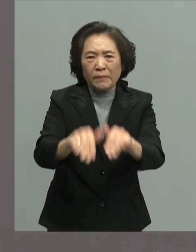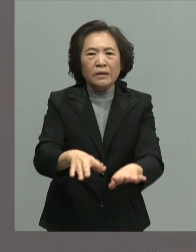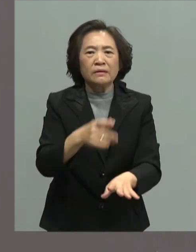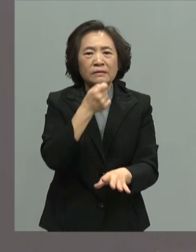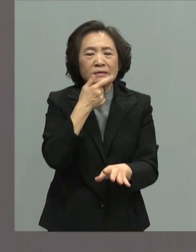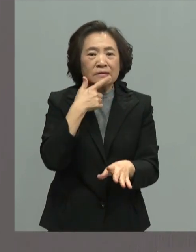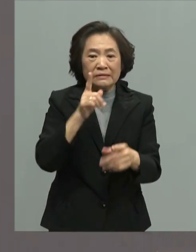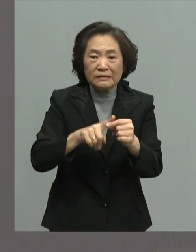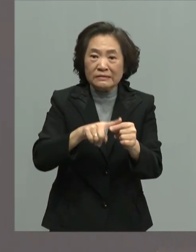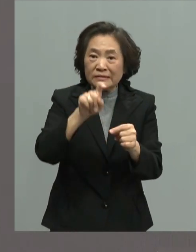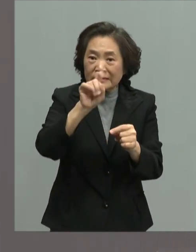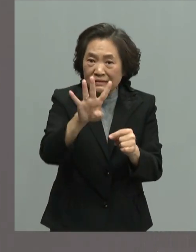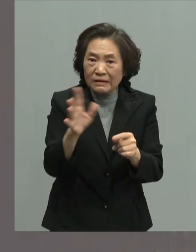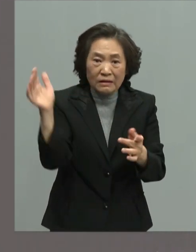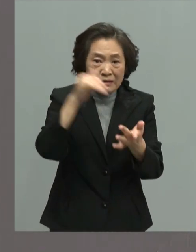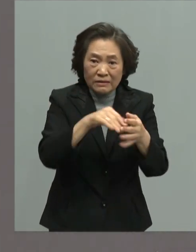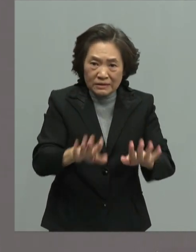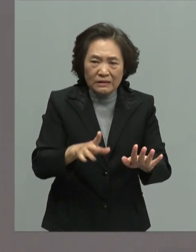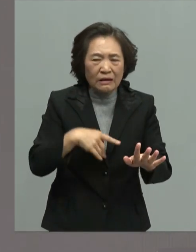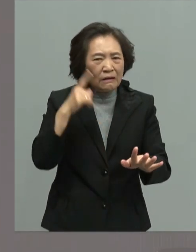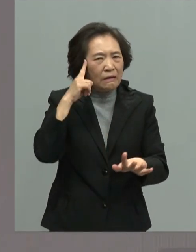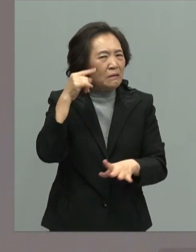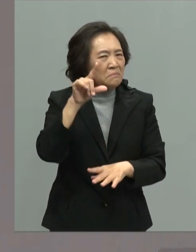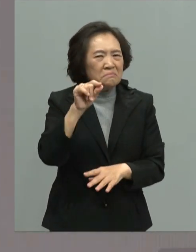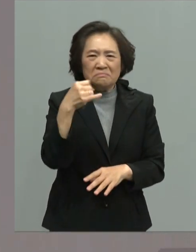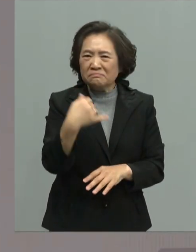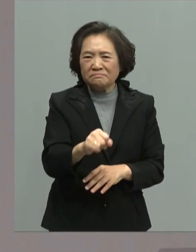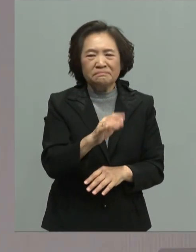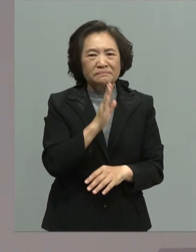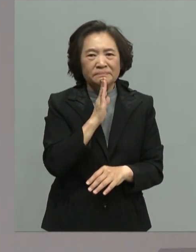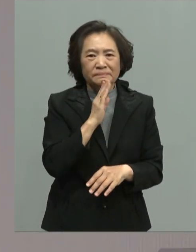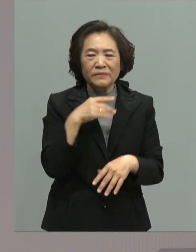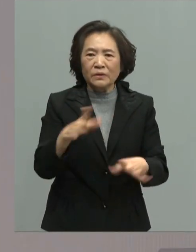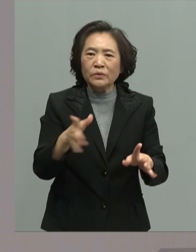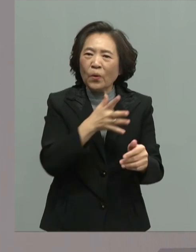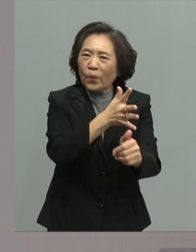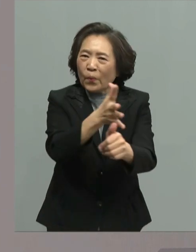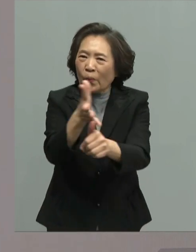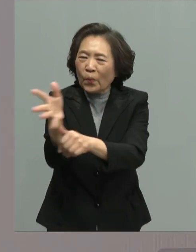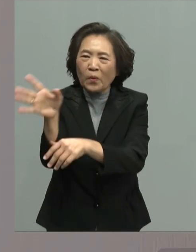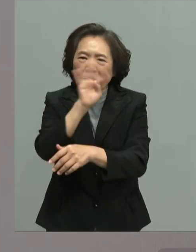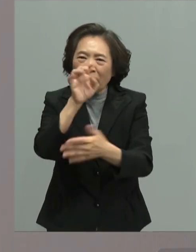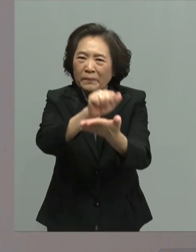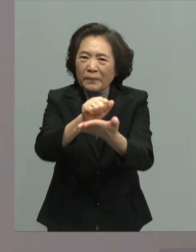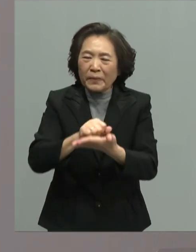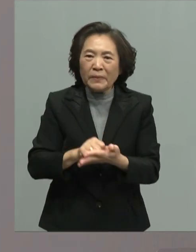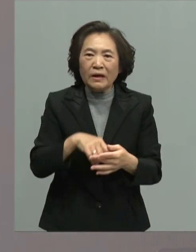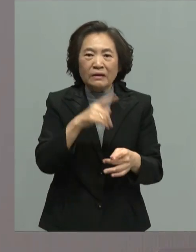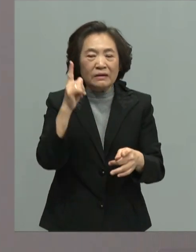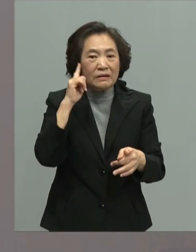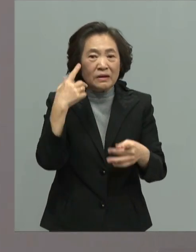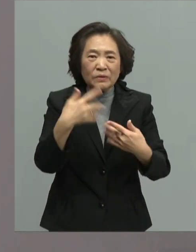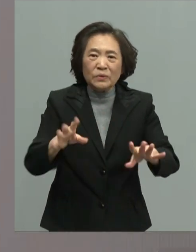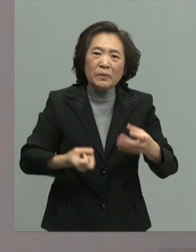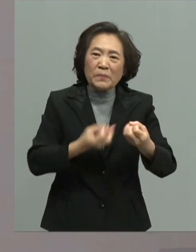造十四年的新低很多民调都说有六成的民众